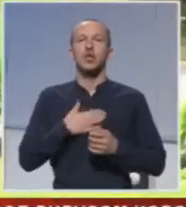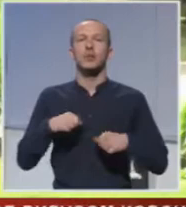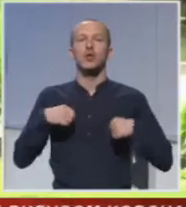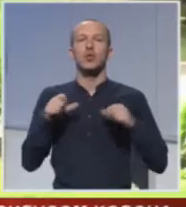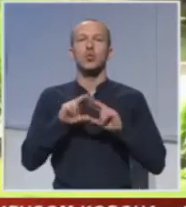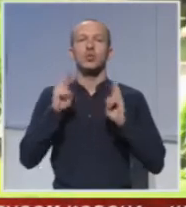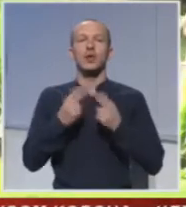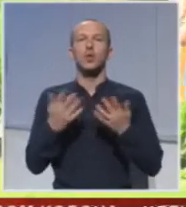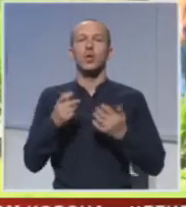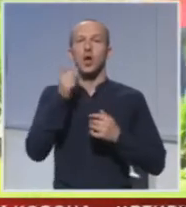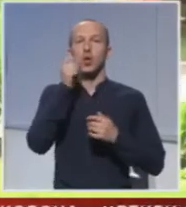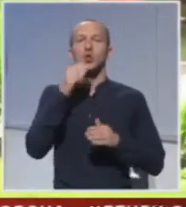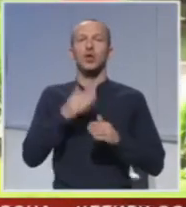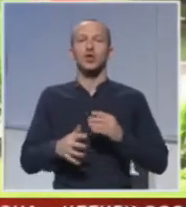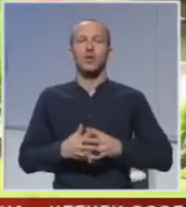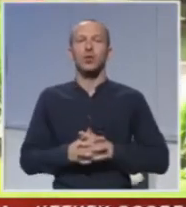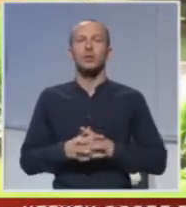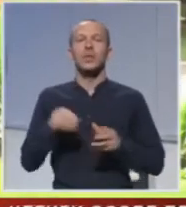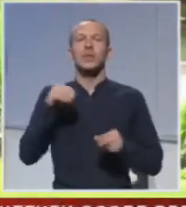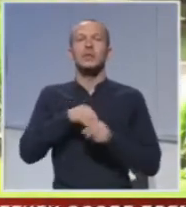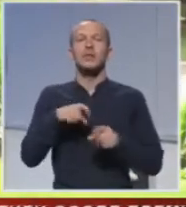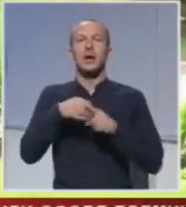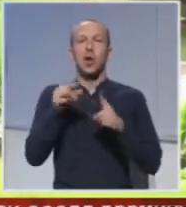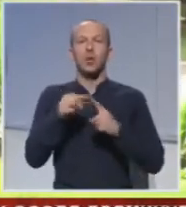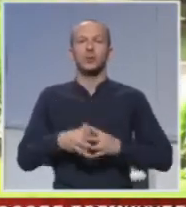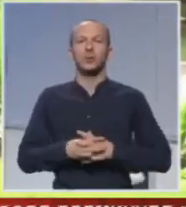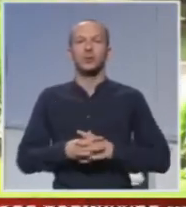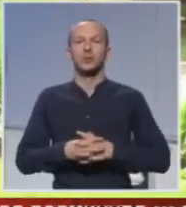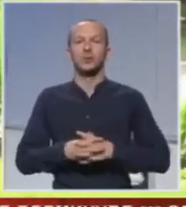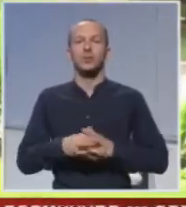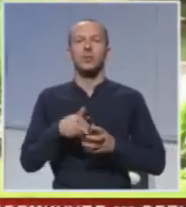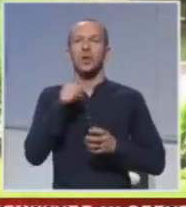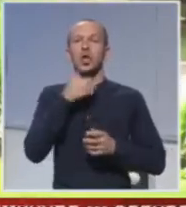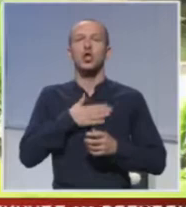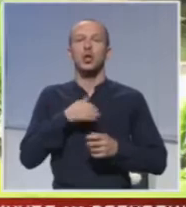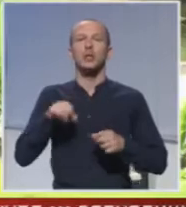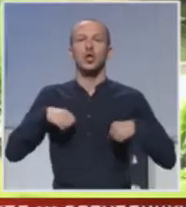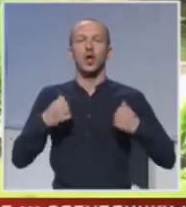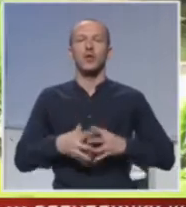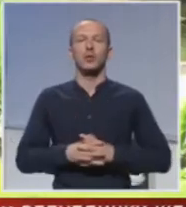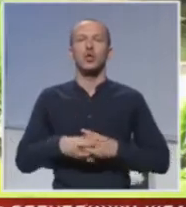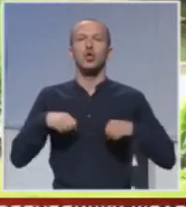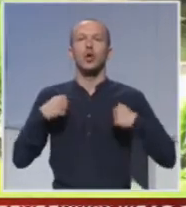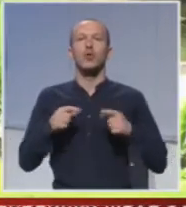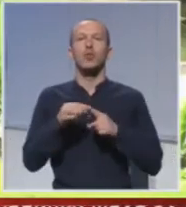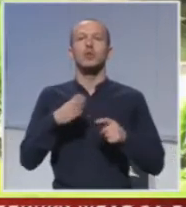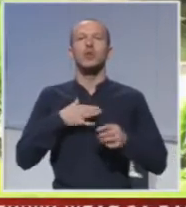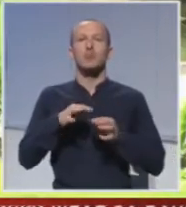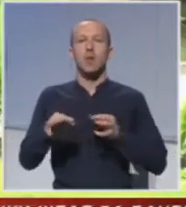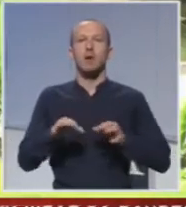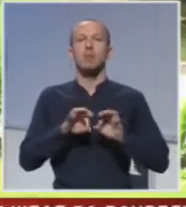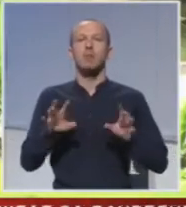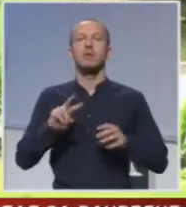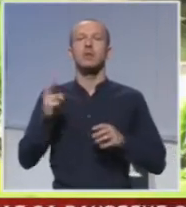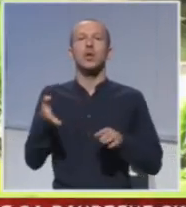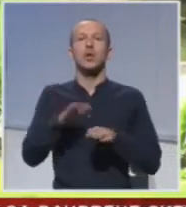da živim u svijetu gdje me ljudi ograničavaju, stavljaju kalope i želim da živim život po nekim svojim mjerama bez